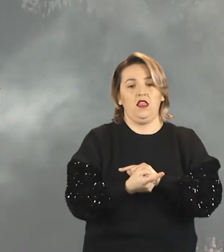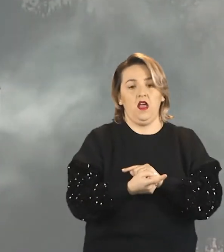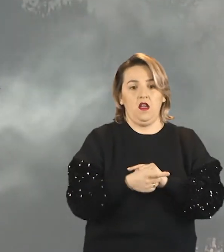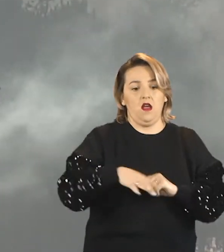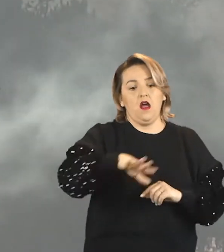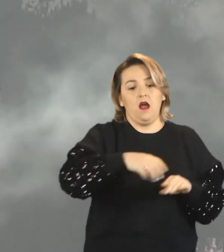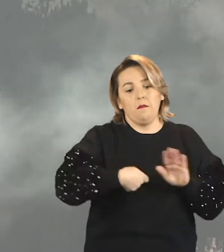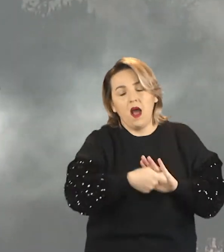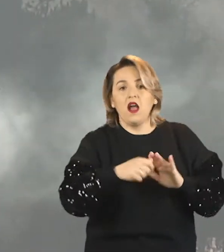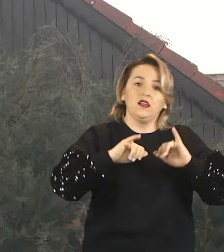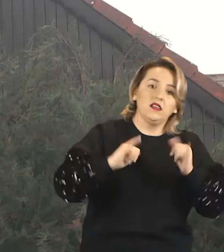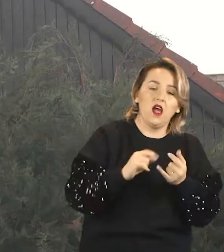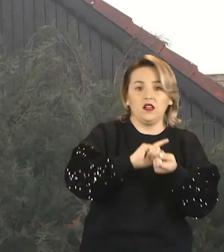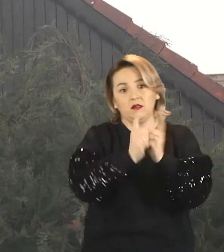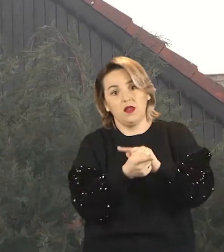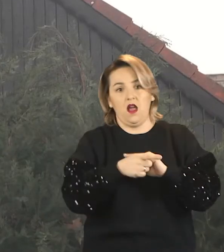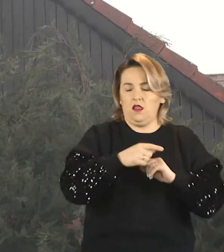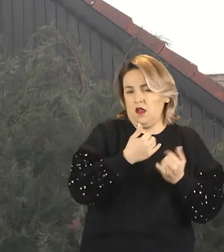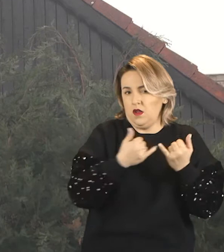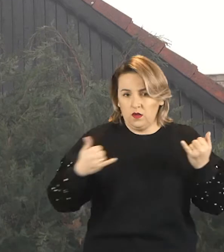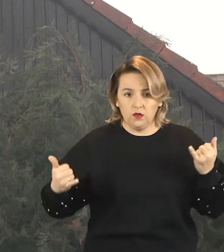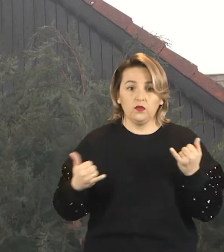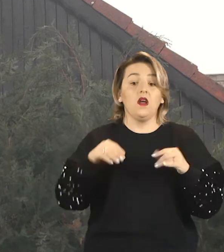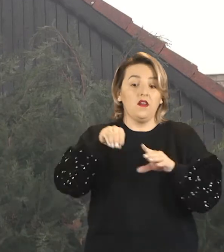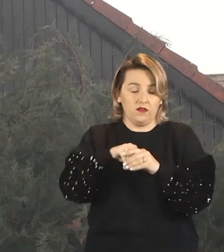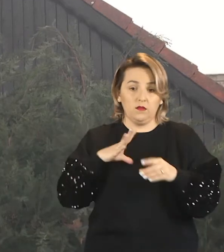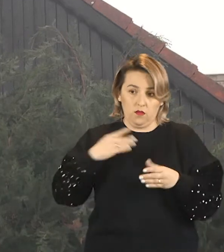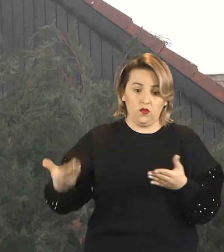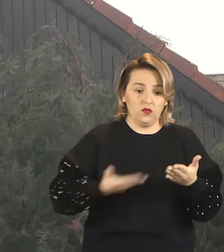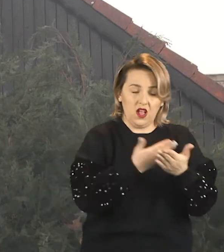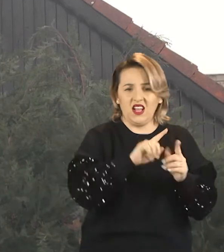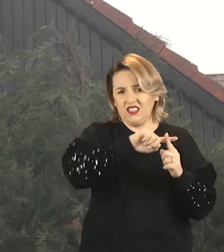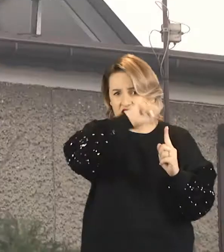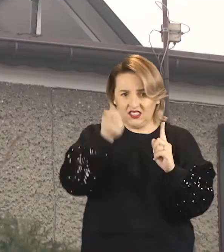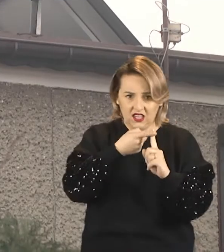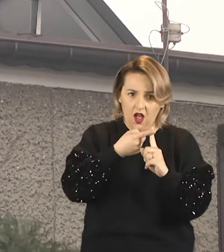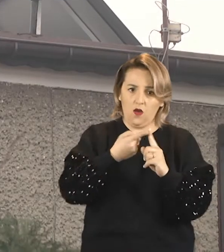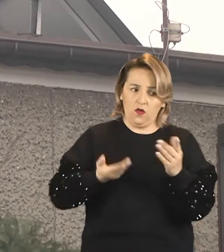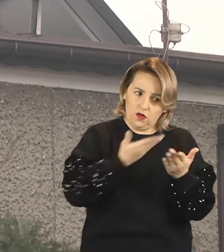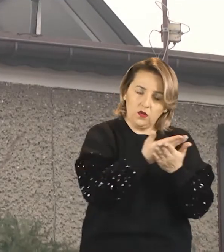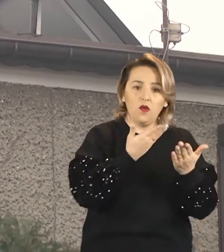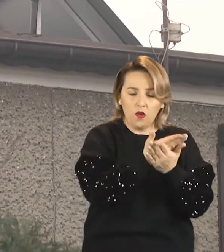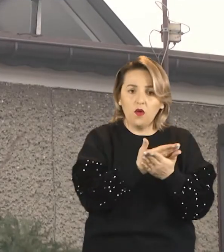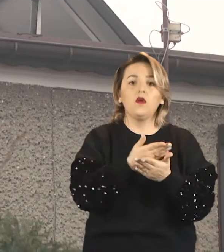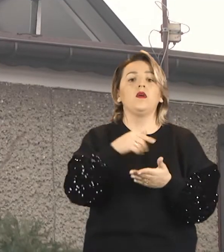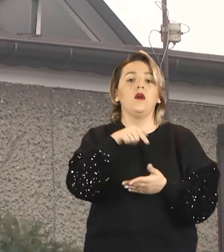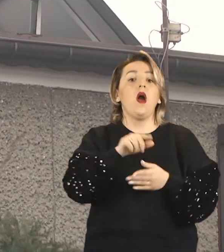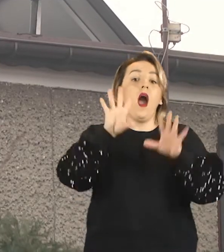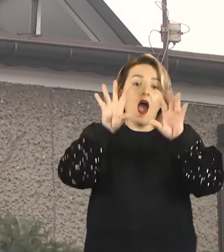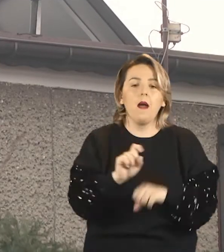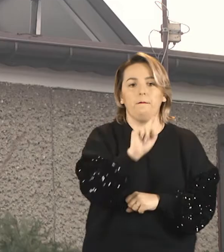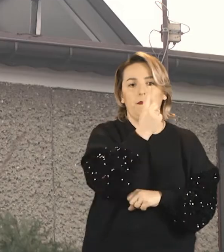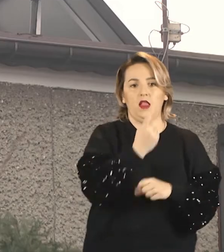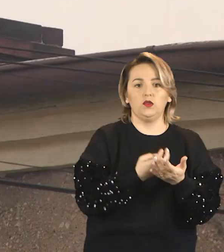na wymianę źródeł ciepła, zarówno z rządowego programu Czyste Powietrze, gdzie nabór prowadzony jest cały rok, jak również z programu ograniczenia niskiej